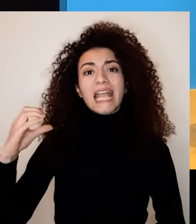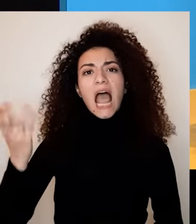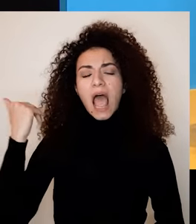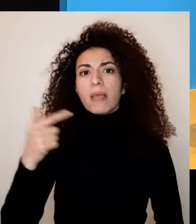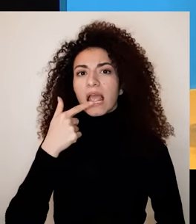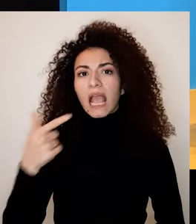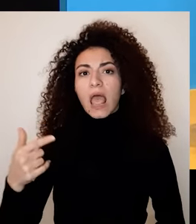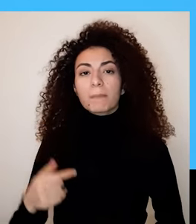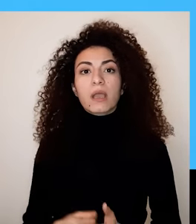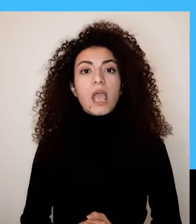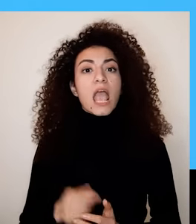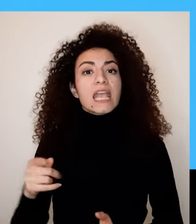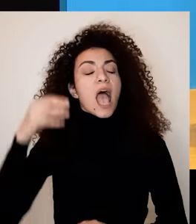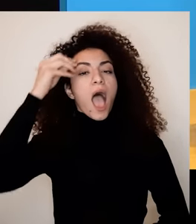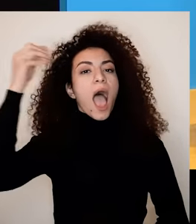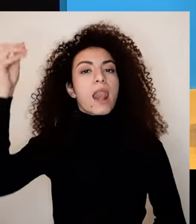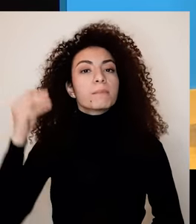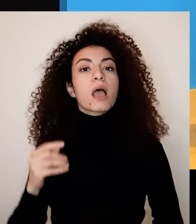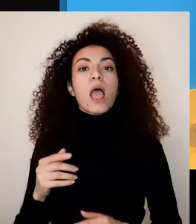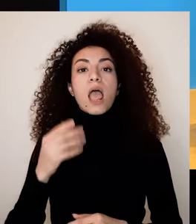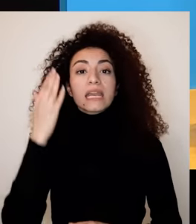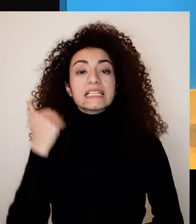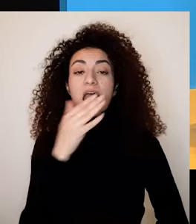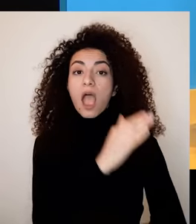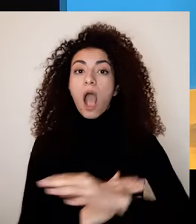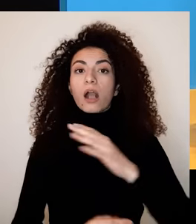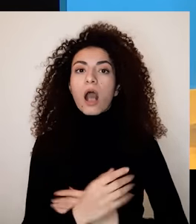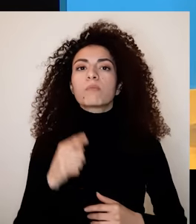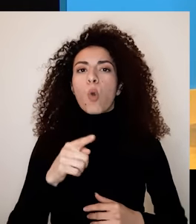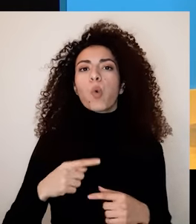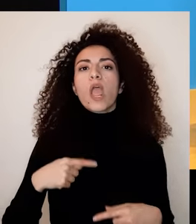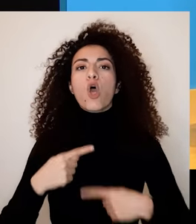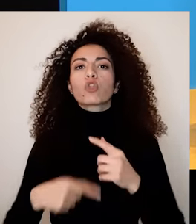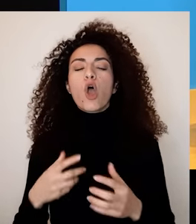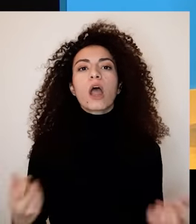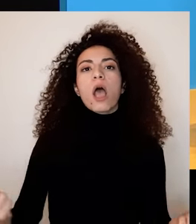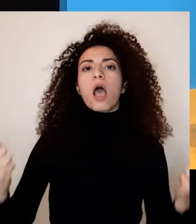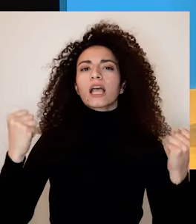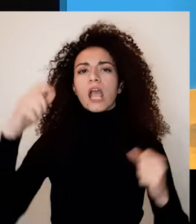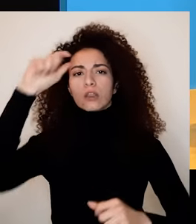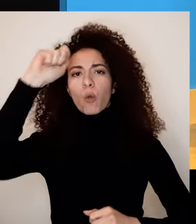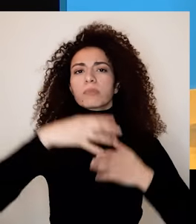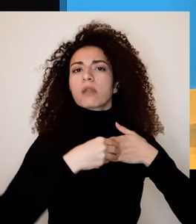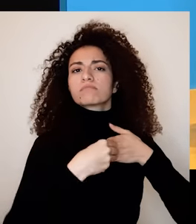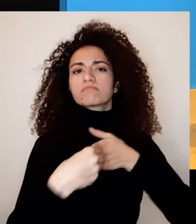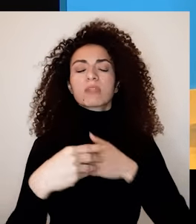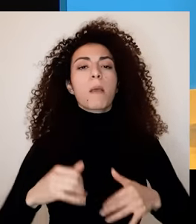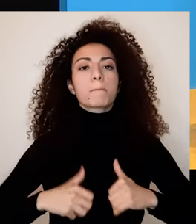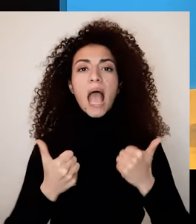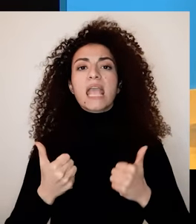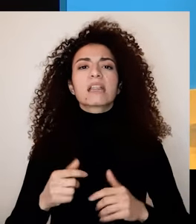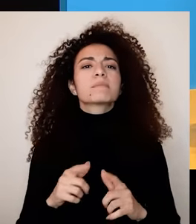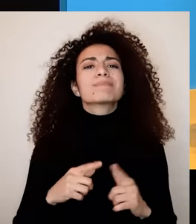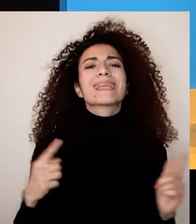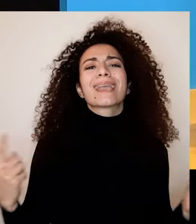سيقالة لذكرناه قبل هو إنه تكون نساء دواة الإعاقة بدور القيادة بكل مجالات الحياة في جميع